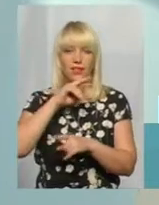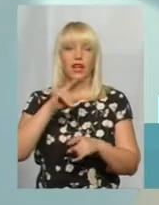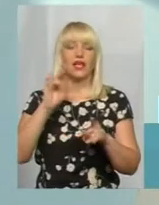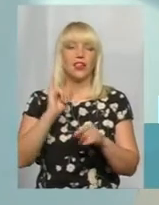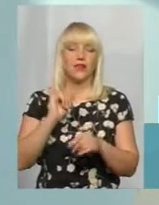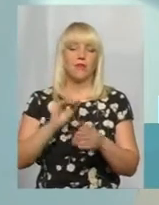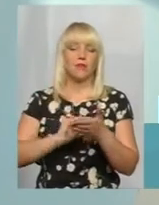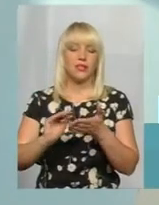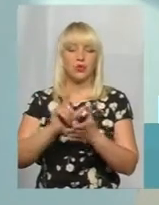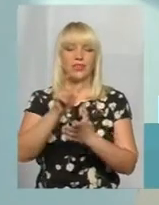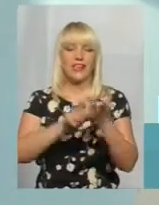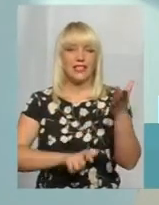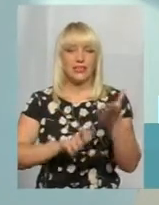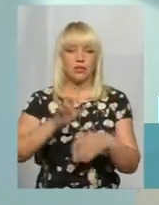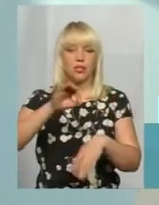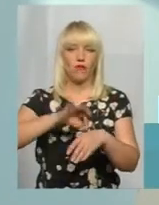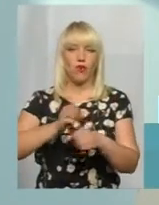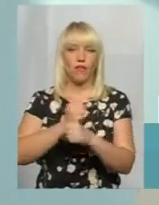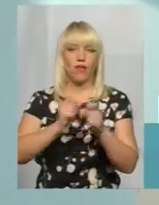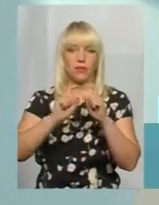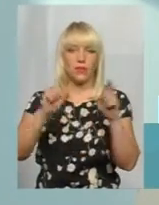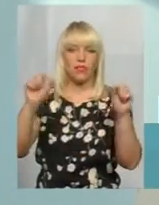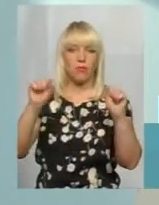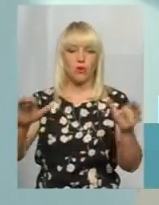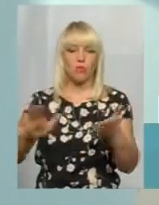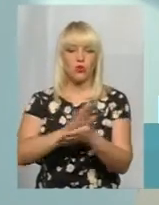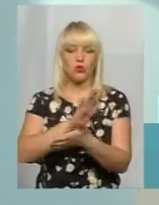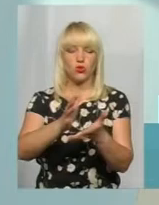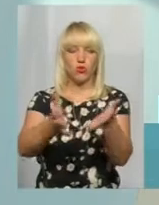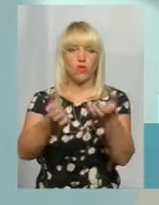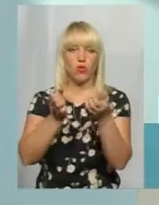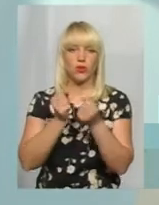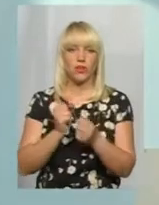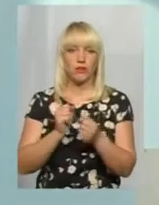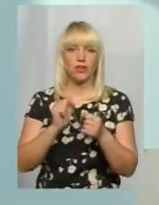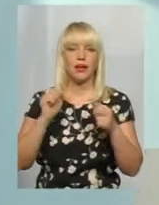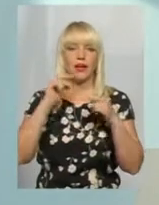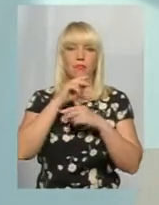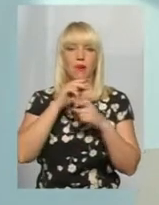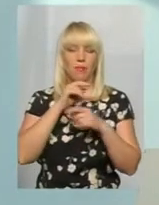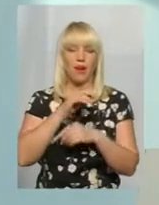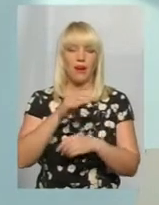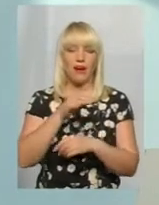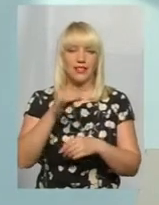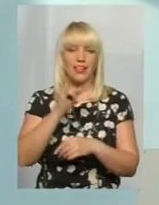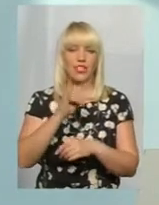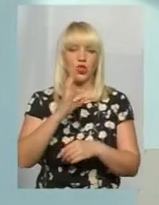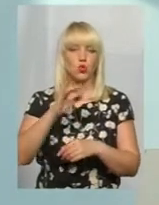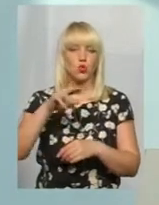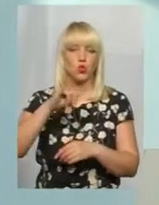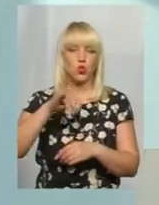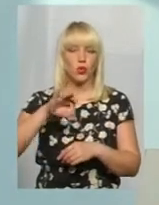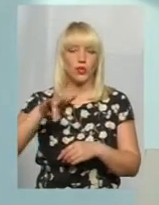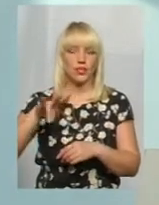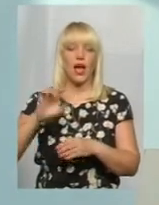хворий в аптеці може отримати безкоштовно препарати інсуліну, а аптеки відповідно